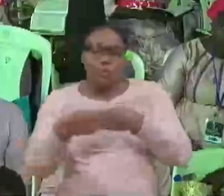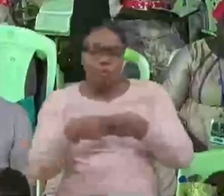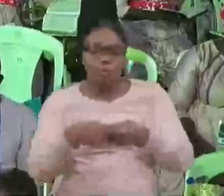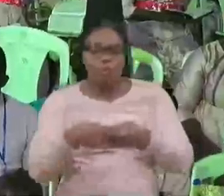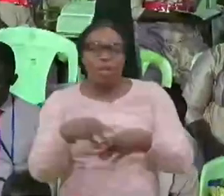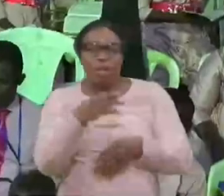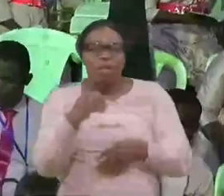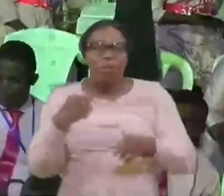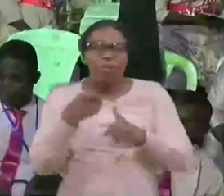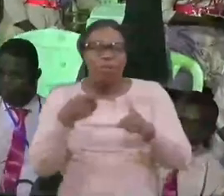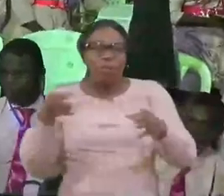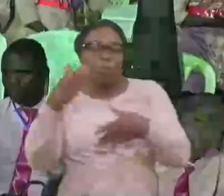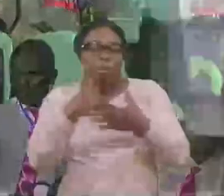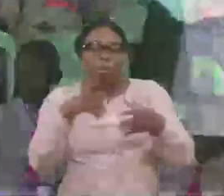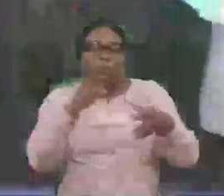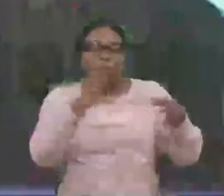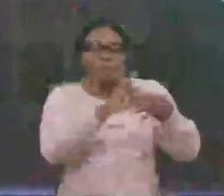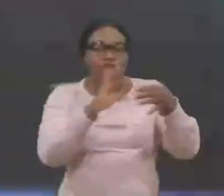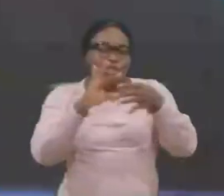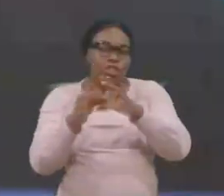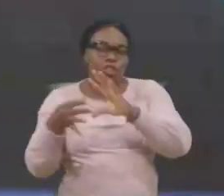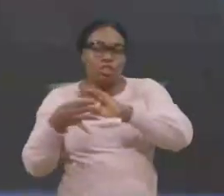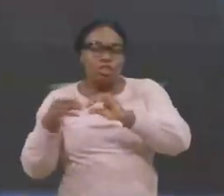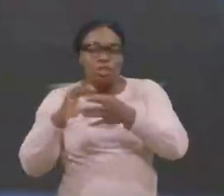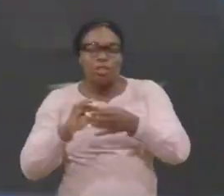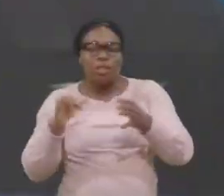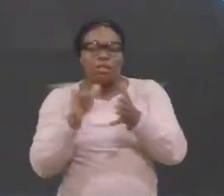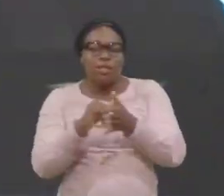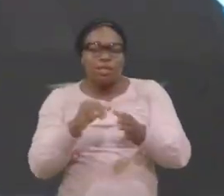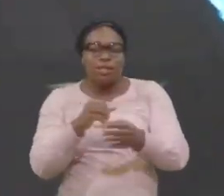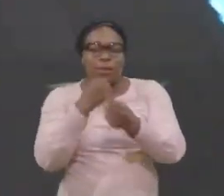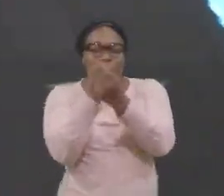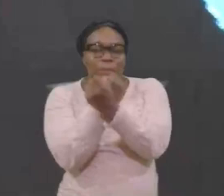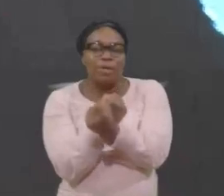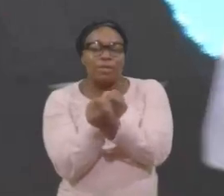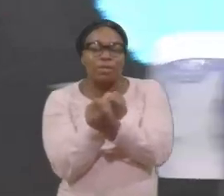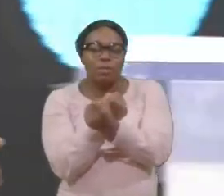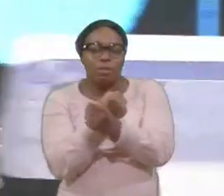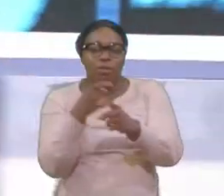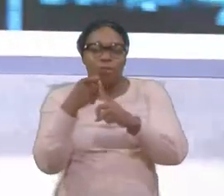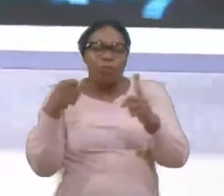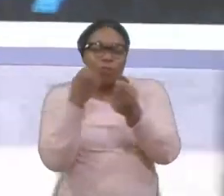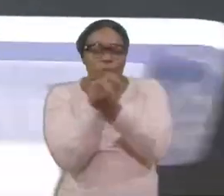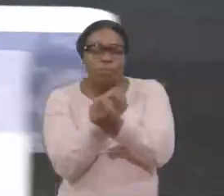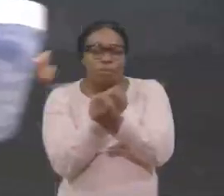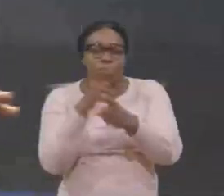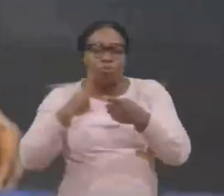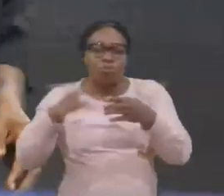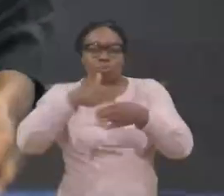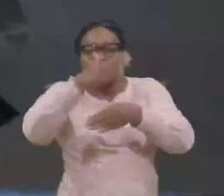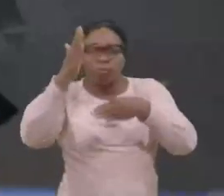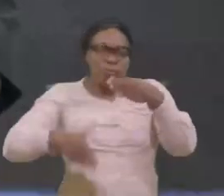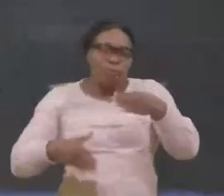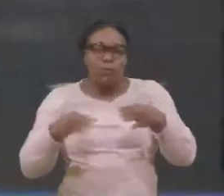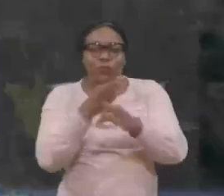de toutes les chaînes que vous liez de la captivité à la libération totale vous